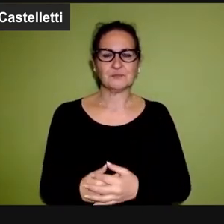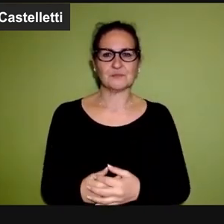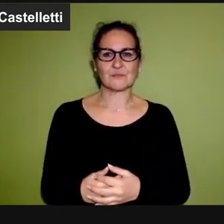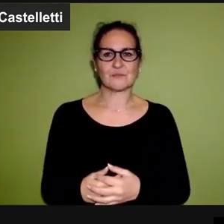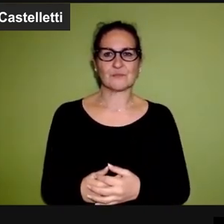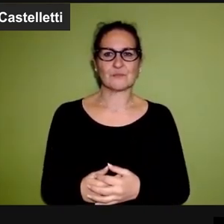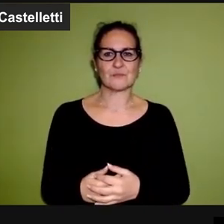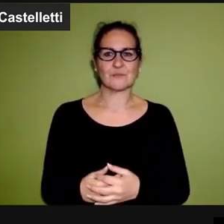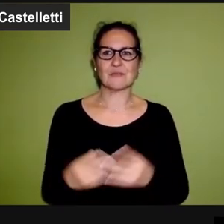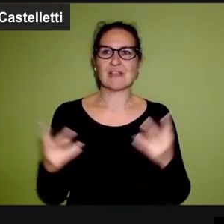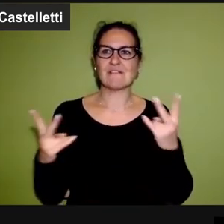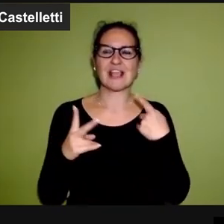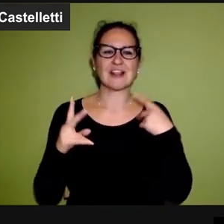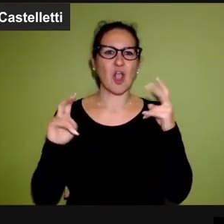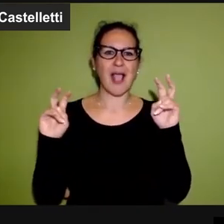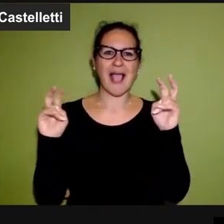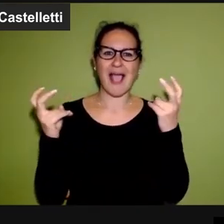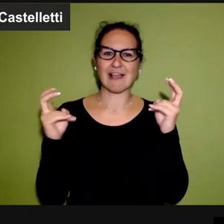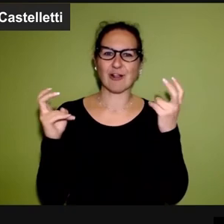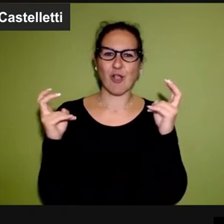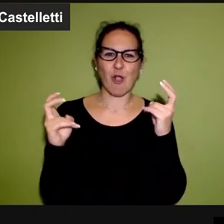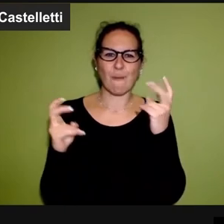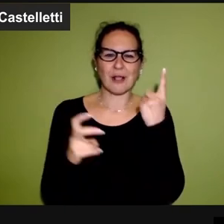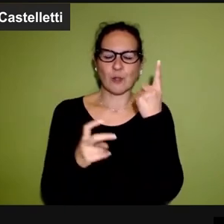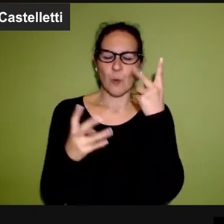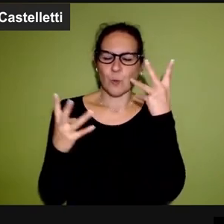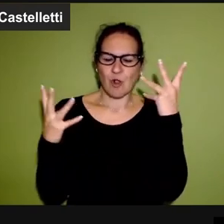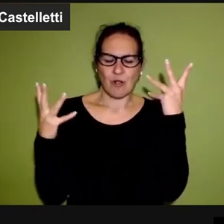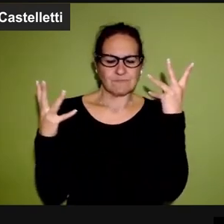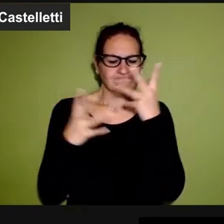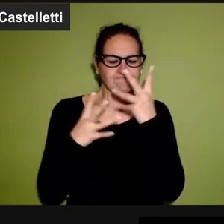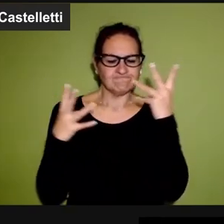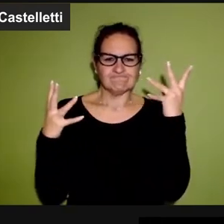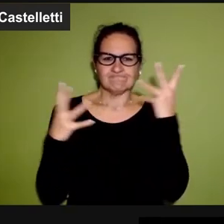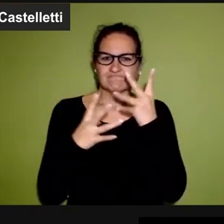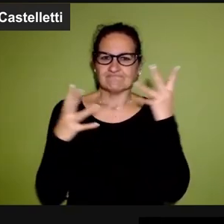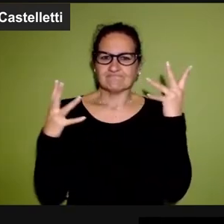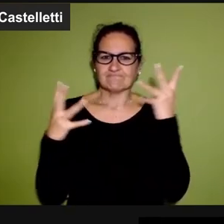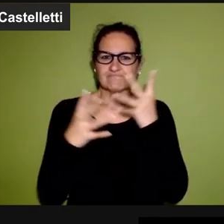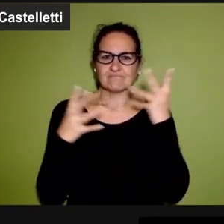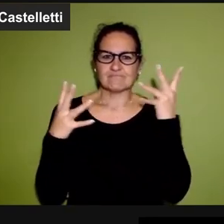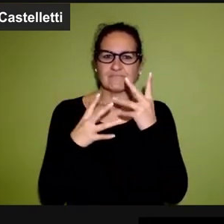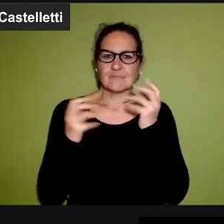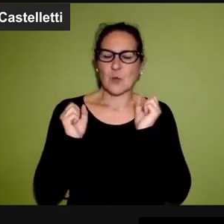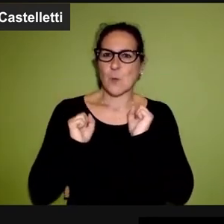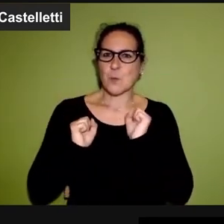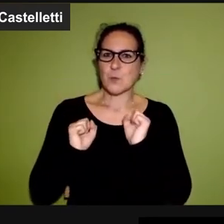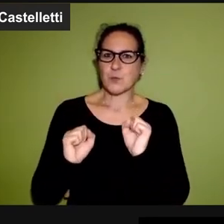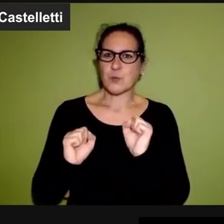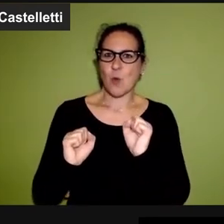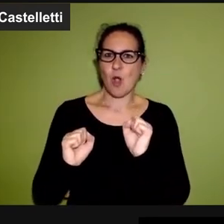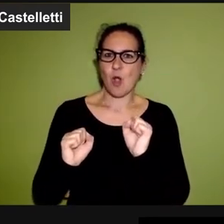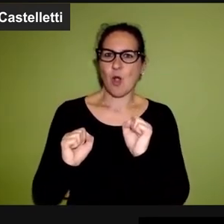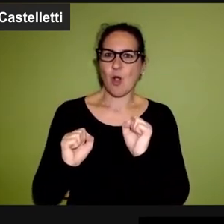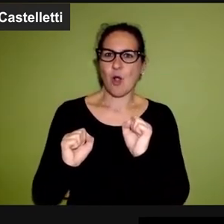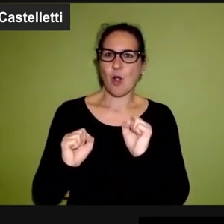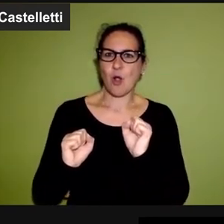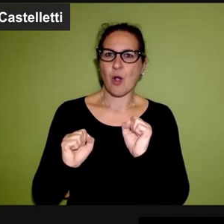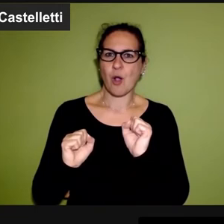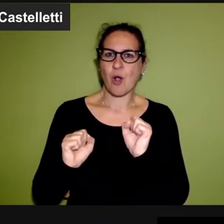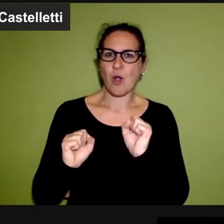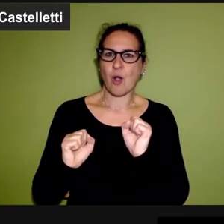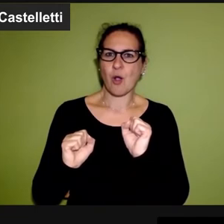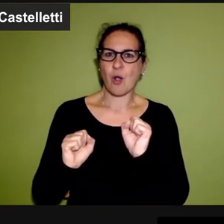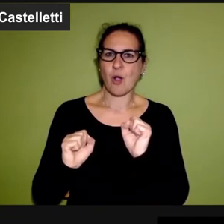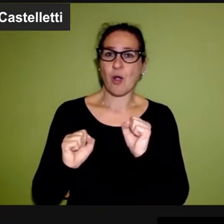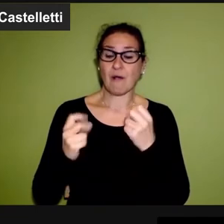non c'è un argomento razionale che davvero possa far